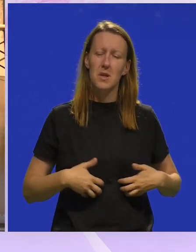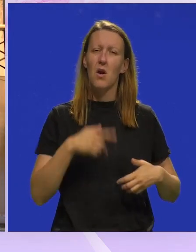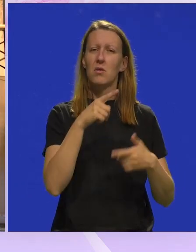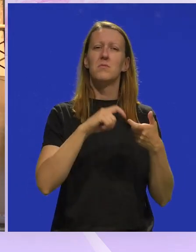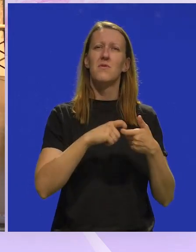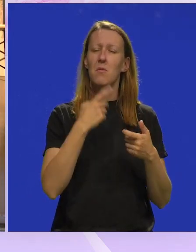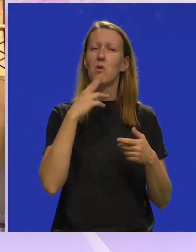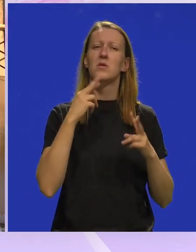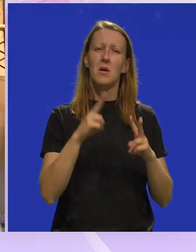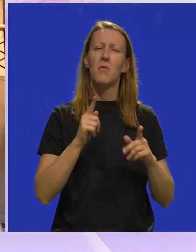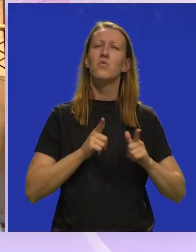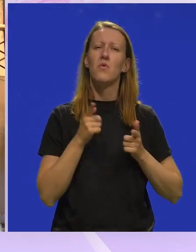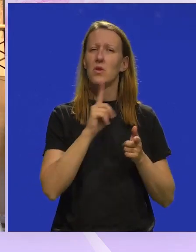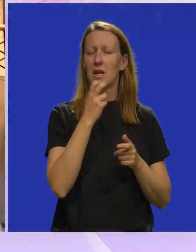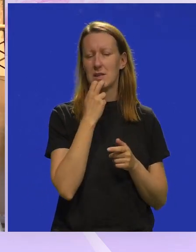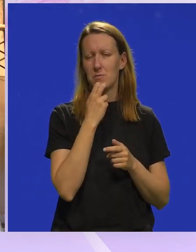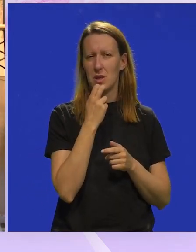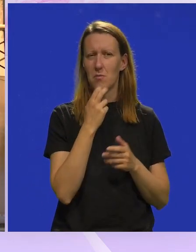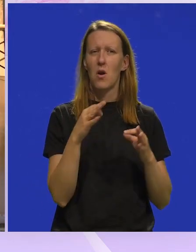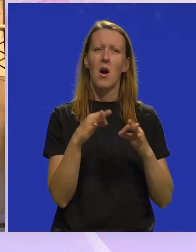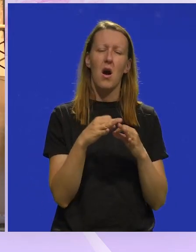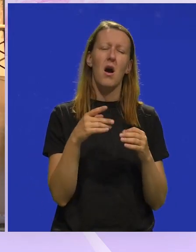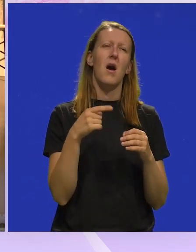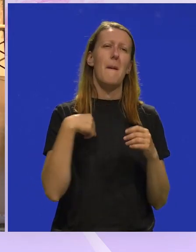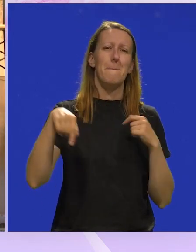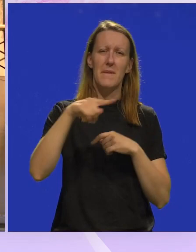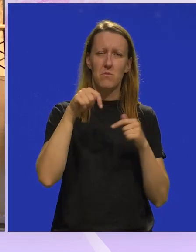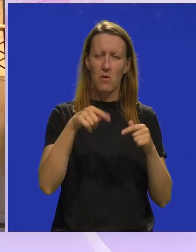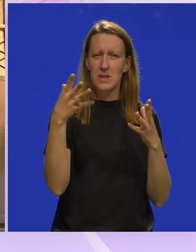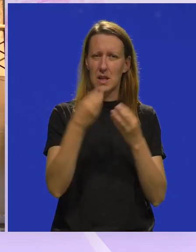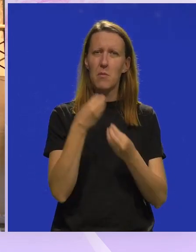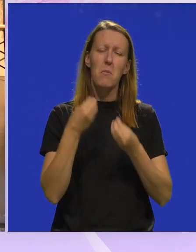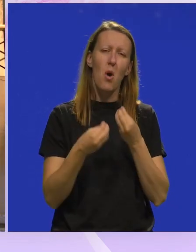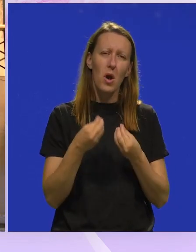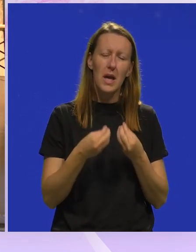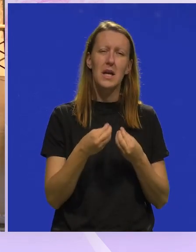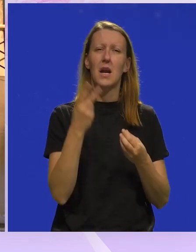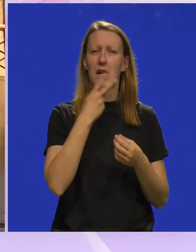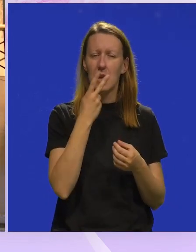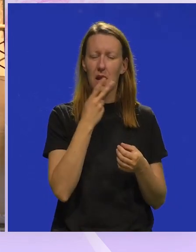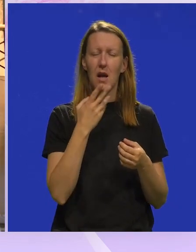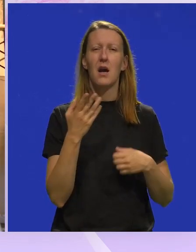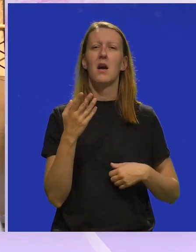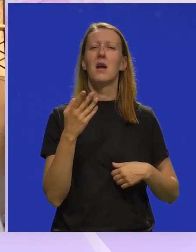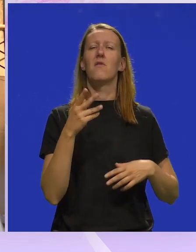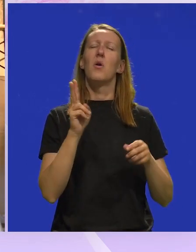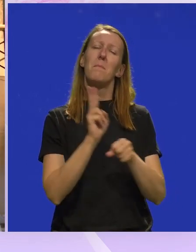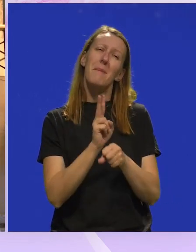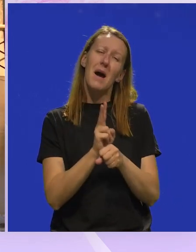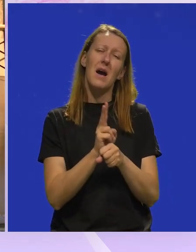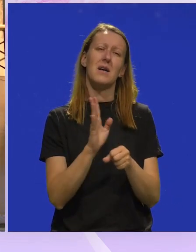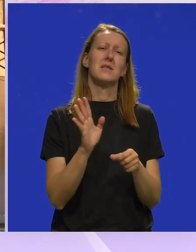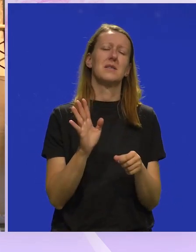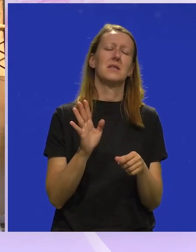onim stvarima kojima se zapravo u životu ne smijemo. A mi smo se ovdje sa njima poigrali, naravno pazili smo